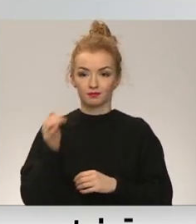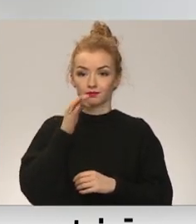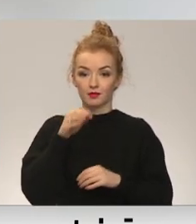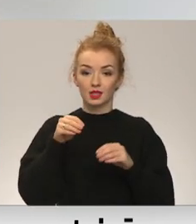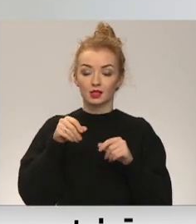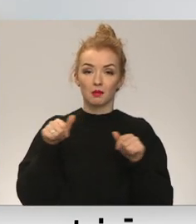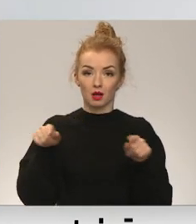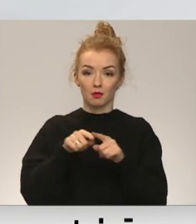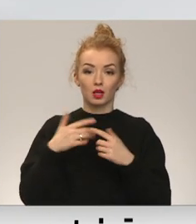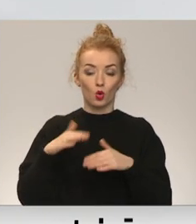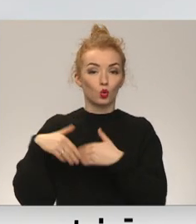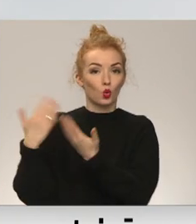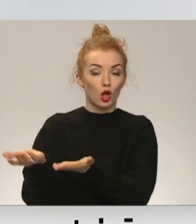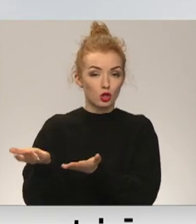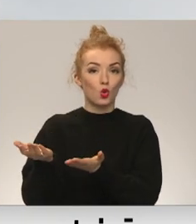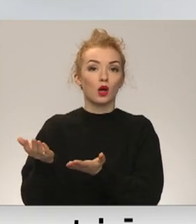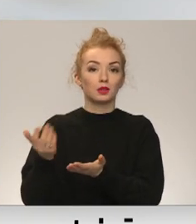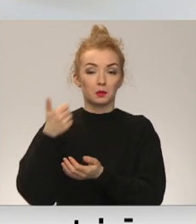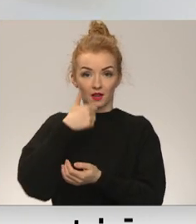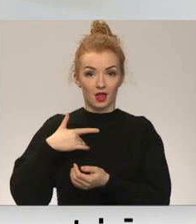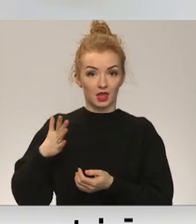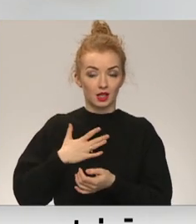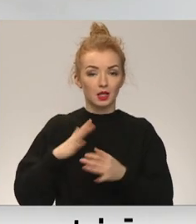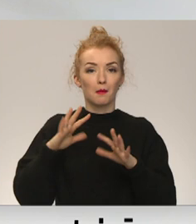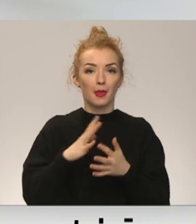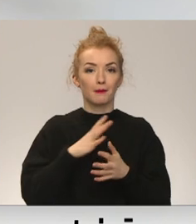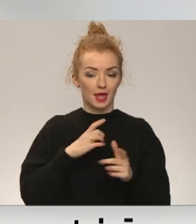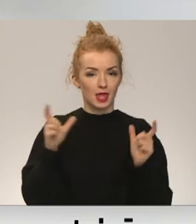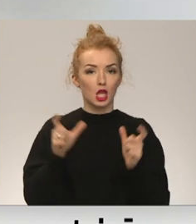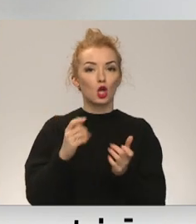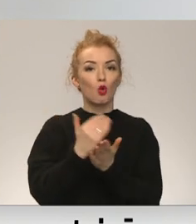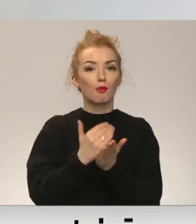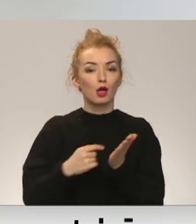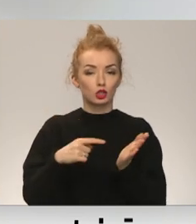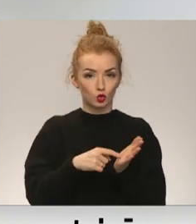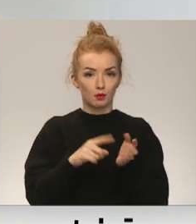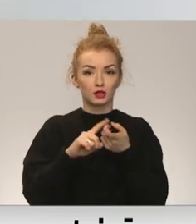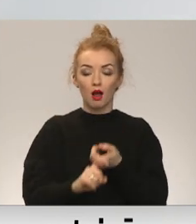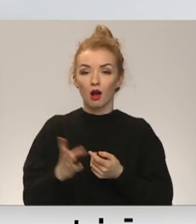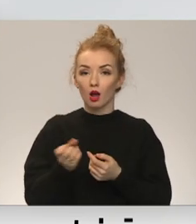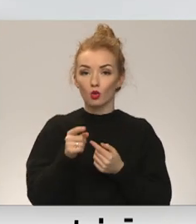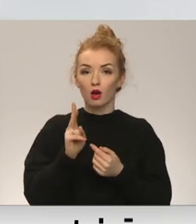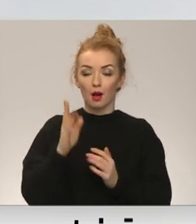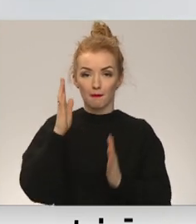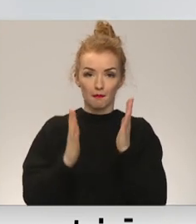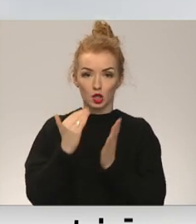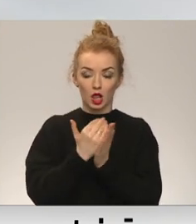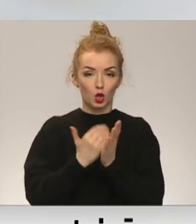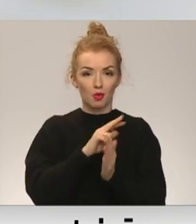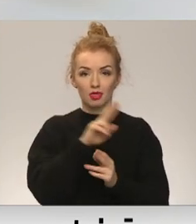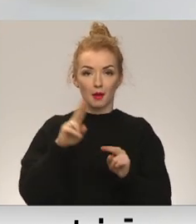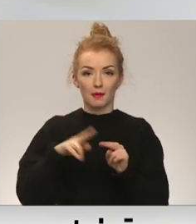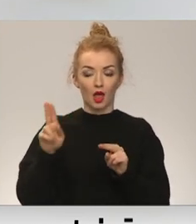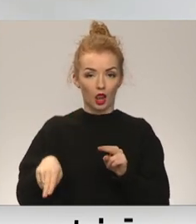sen nodots privatizācijai, bet visus šos gadus ir pastāvējuši ierobežojumi sakarā ar to, ka meža likums nepieļāva